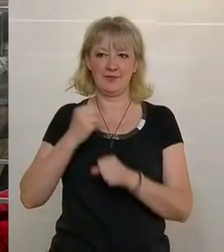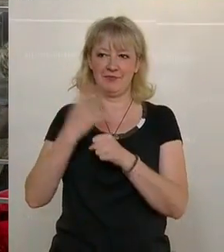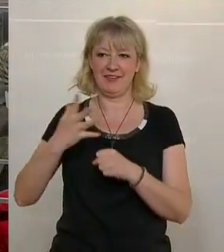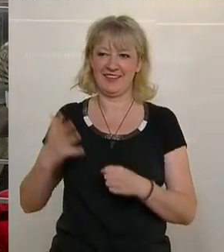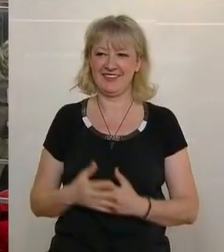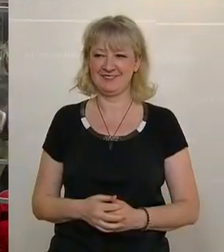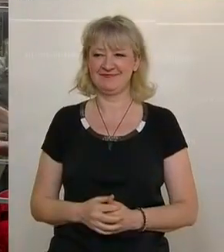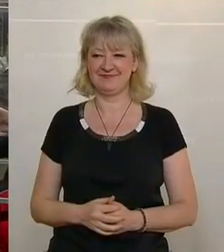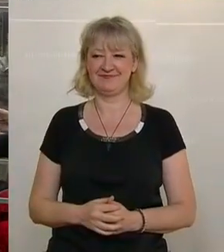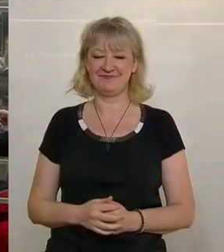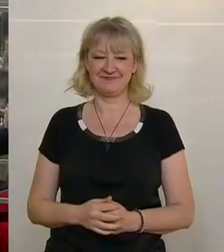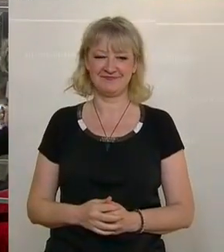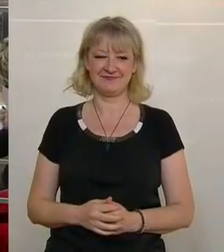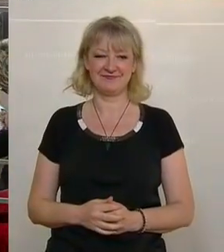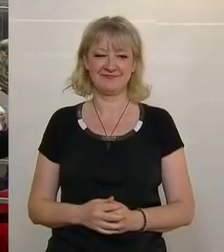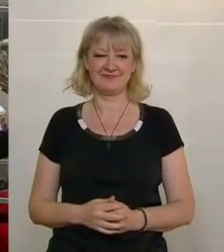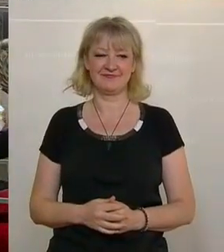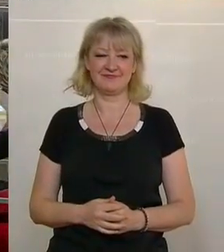gegenüber Abgeordneten könnte die Folge dieses Handelns sein.